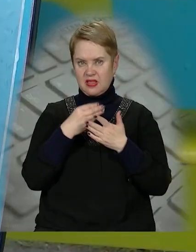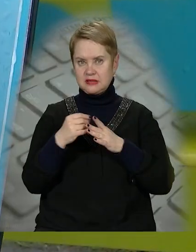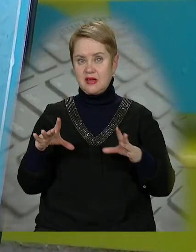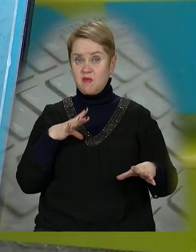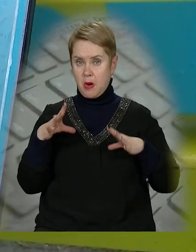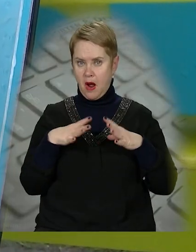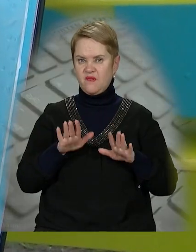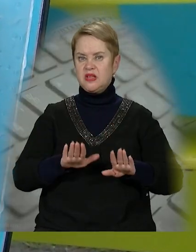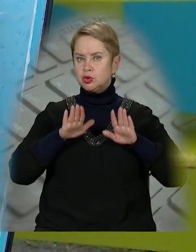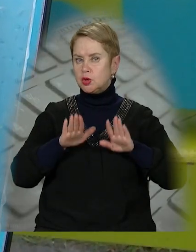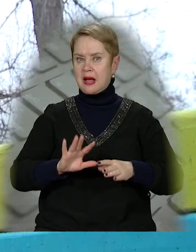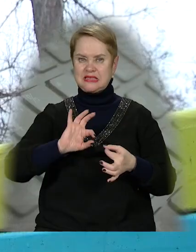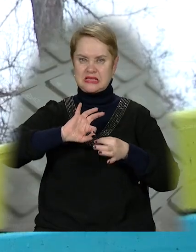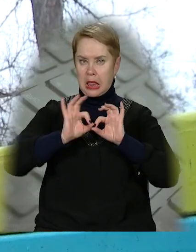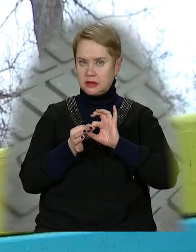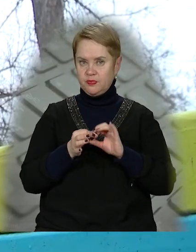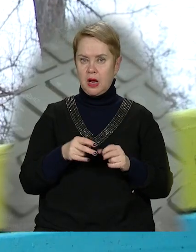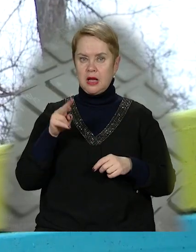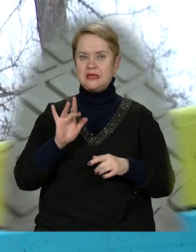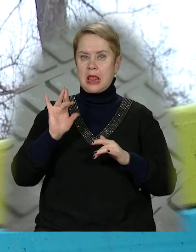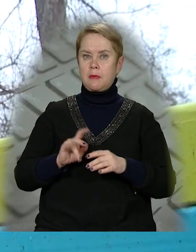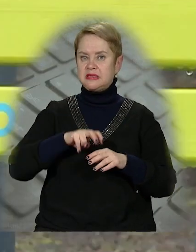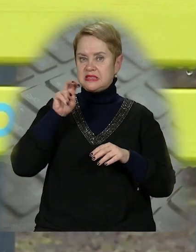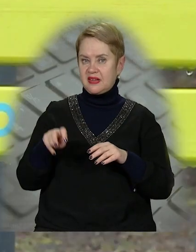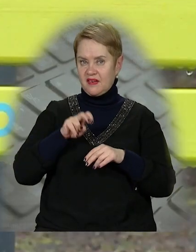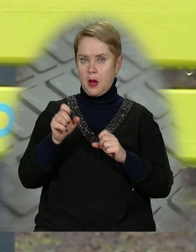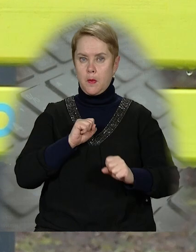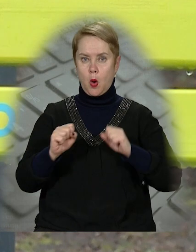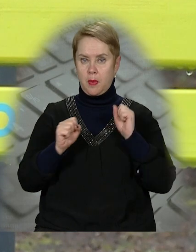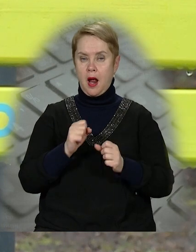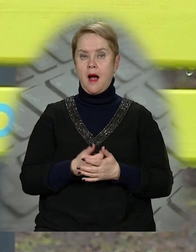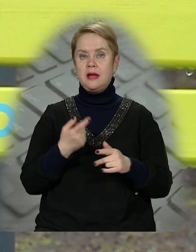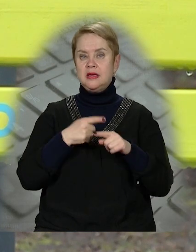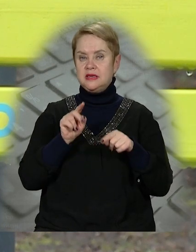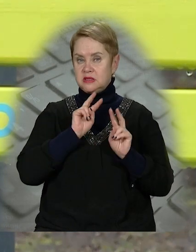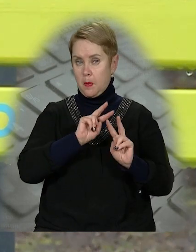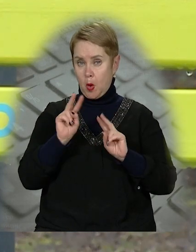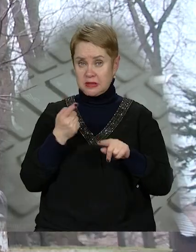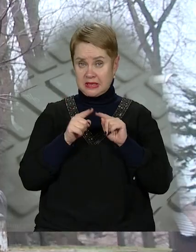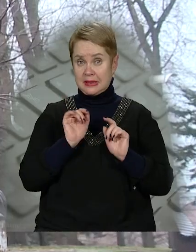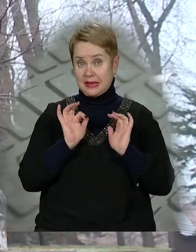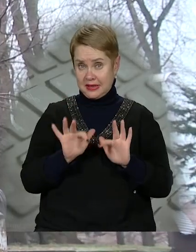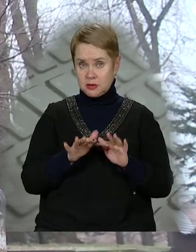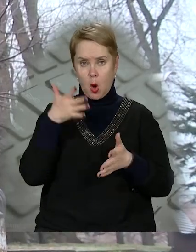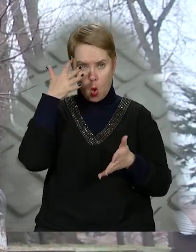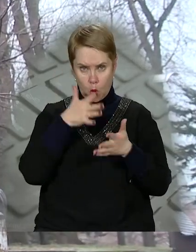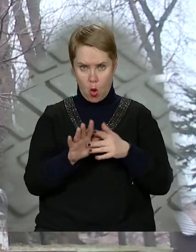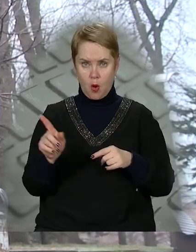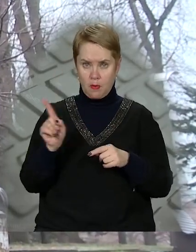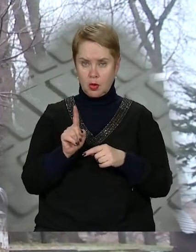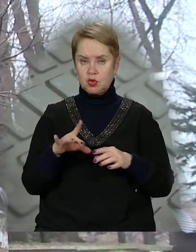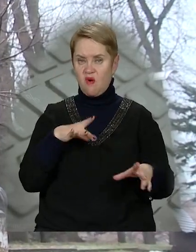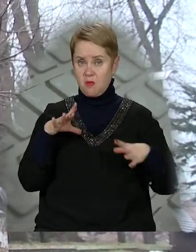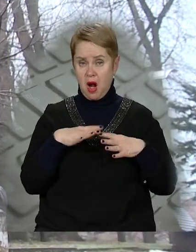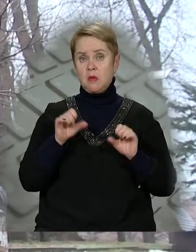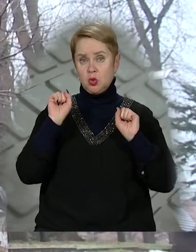власними вправами. Віджимається з ускладненнями від лавки, стрибає та прибігає до кросфіту. Спостерігаючи за цим дійством, розуміє, що